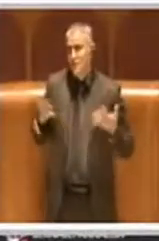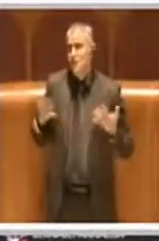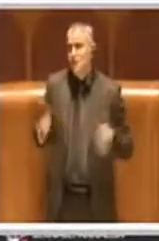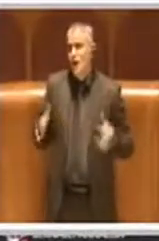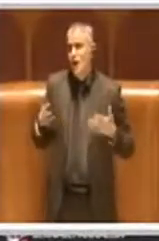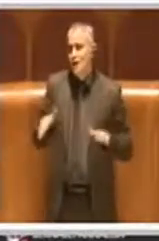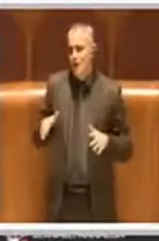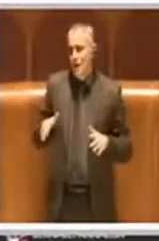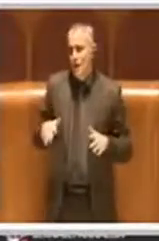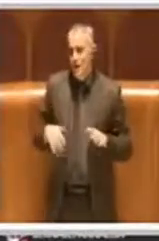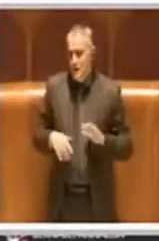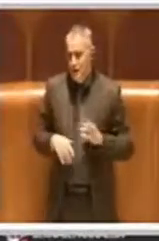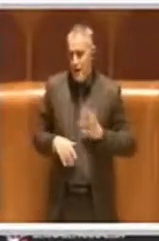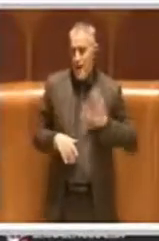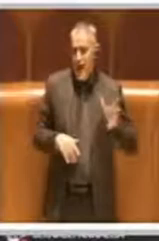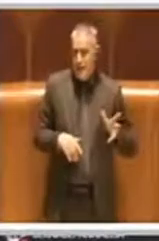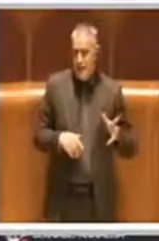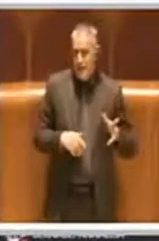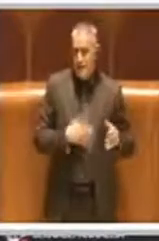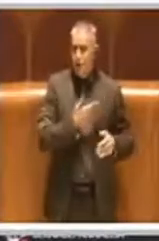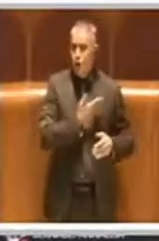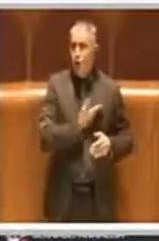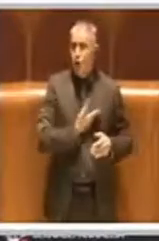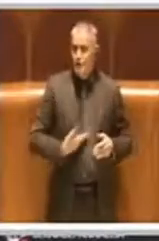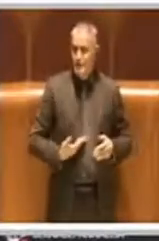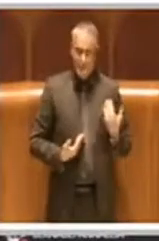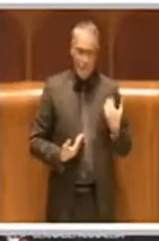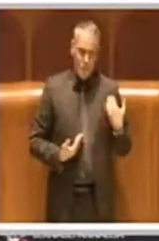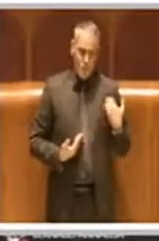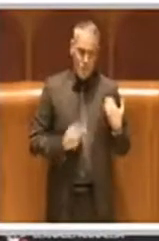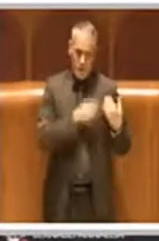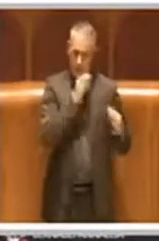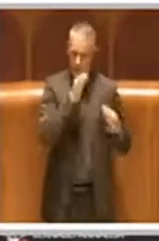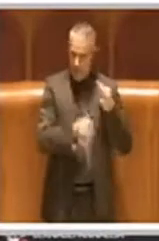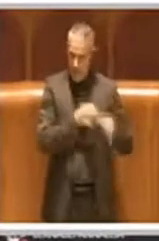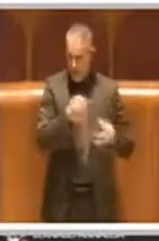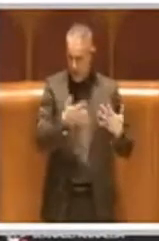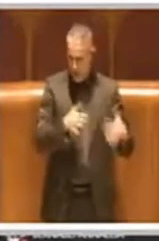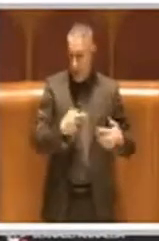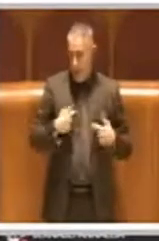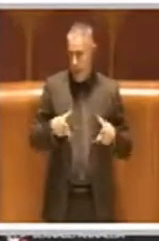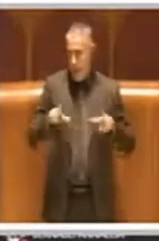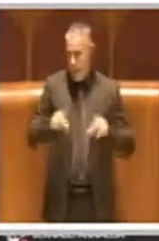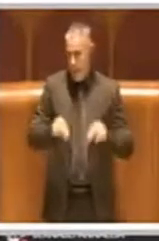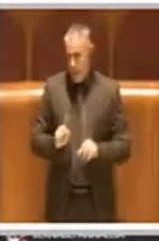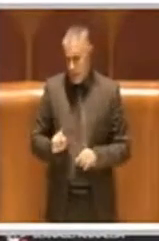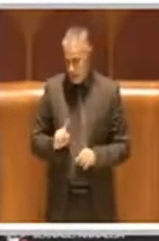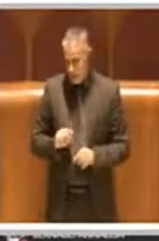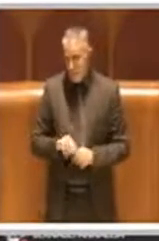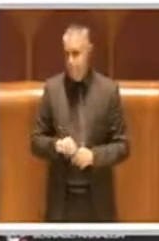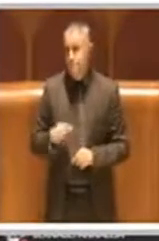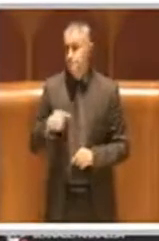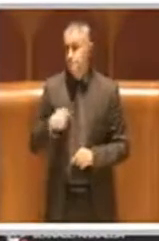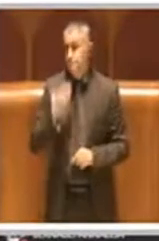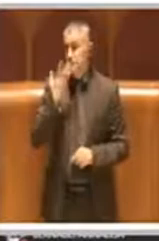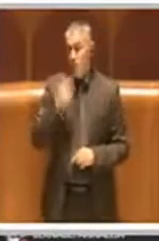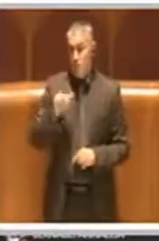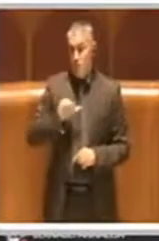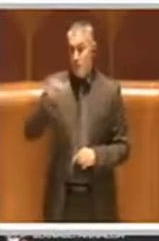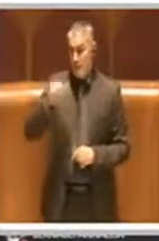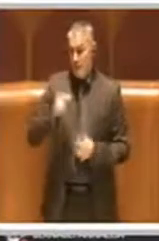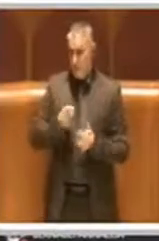consiglieri che mi hanno presceduto, ma soprattutto volevo dire che